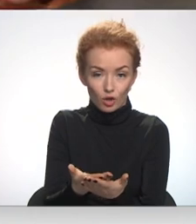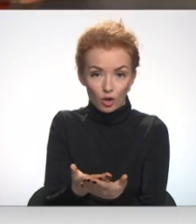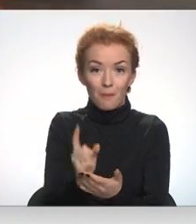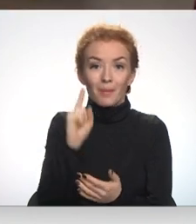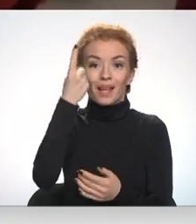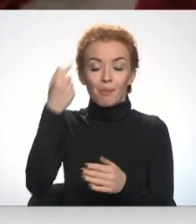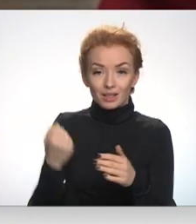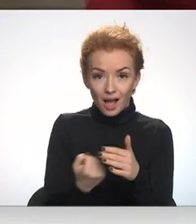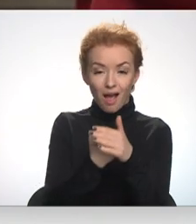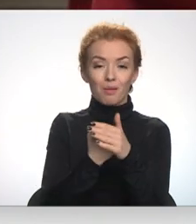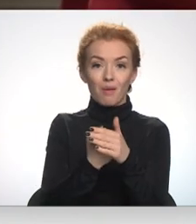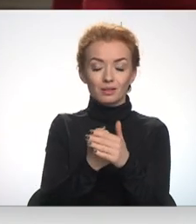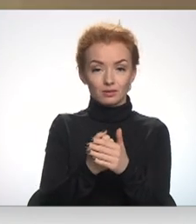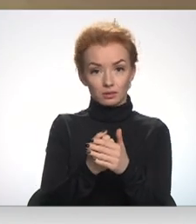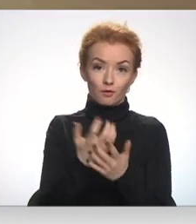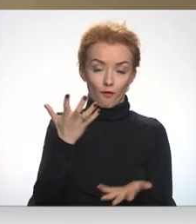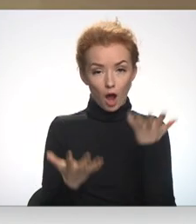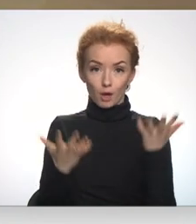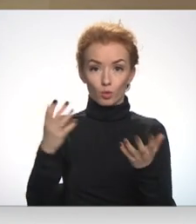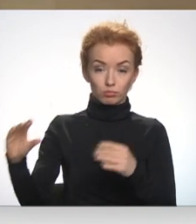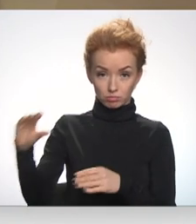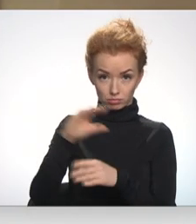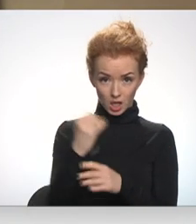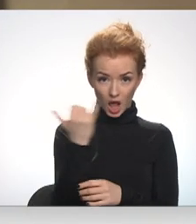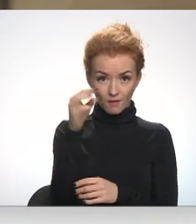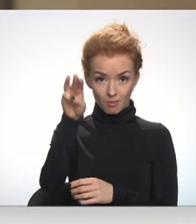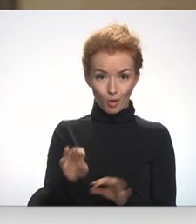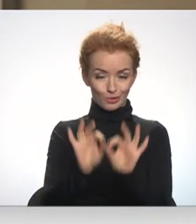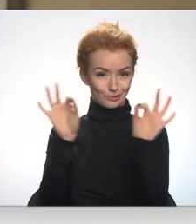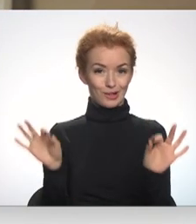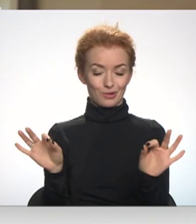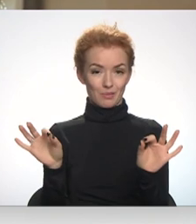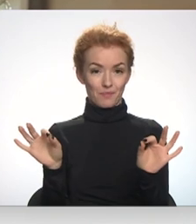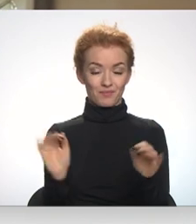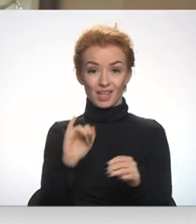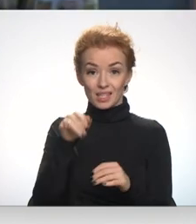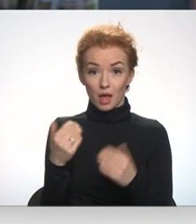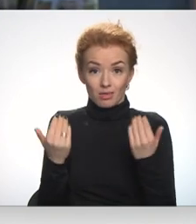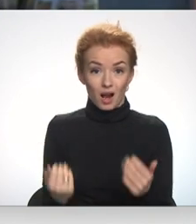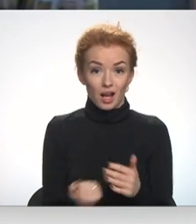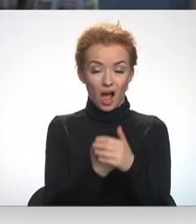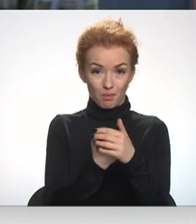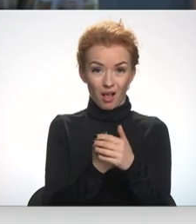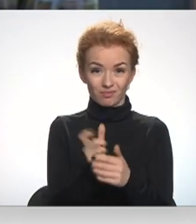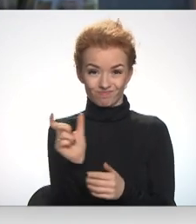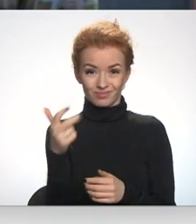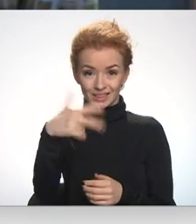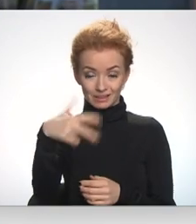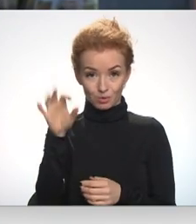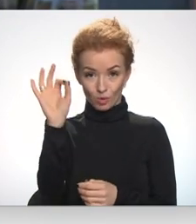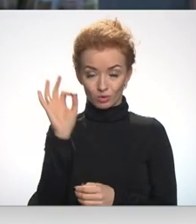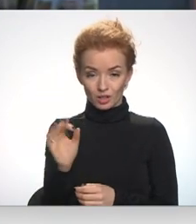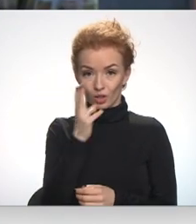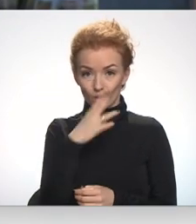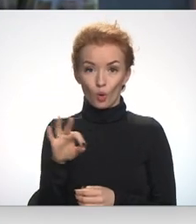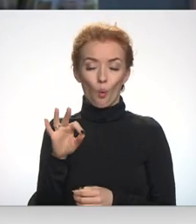atbalsts pēc optimiskam prognoziem varētu ienākt jadmārs sākumā. Ja atbalsti ir tādi, kādi šobrīd pielēmti 30% no